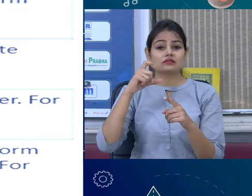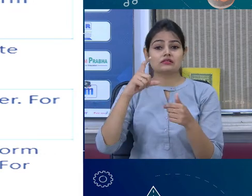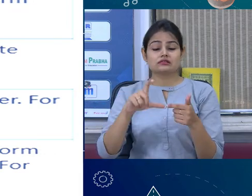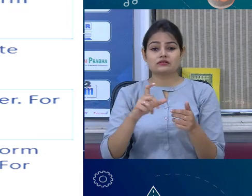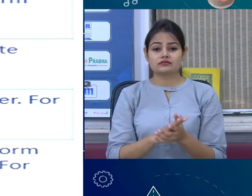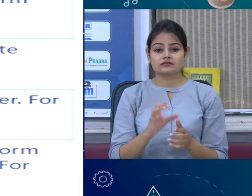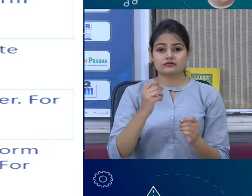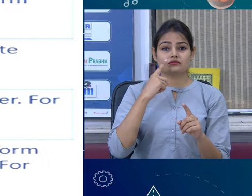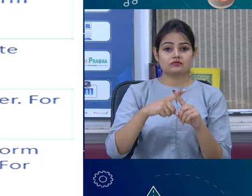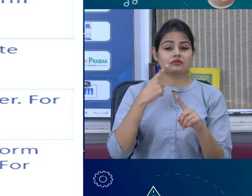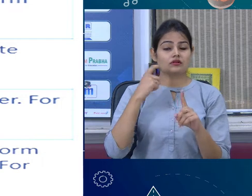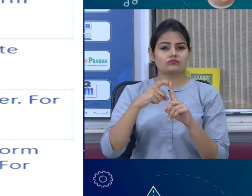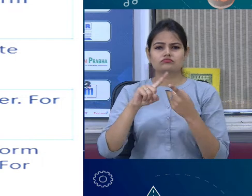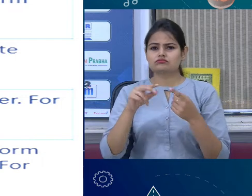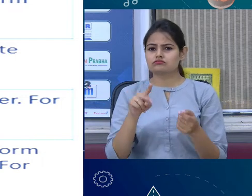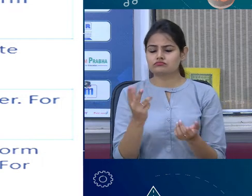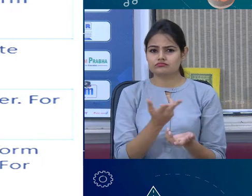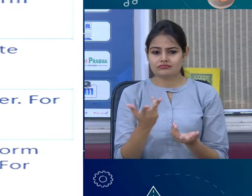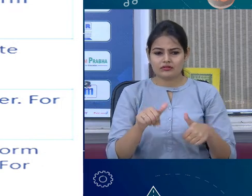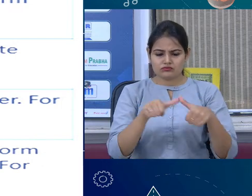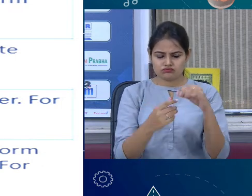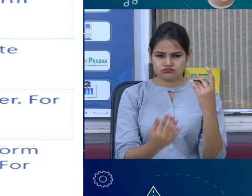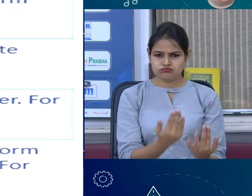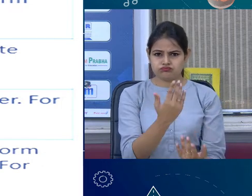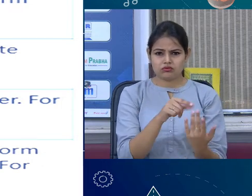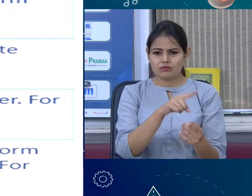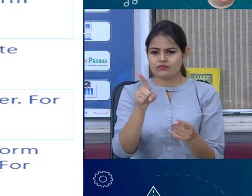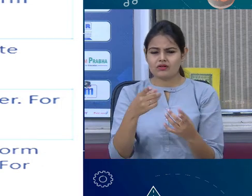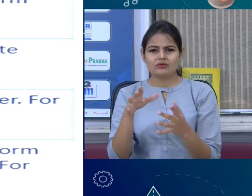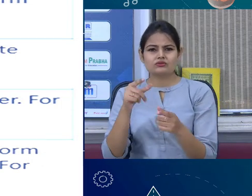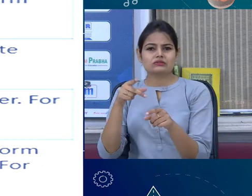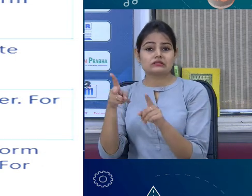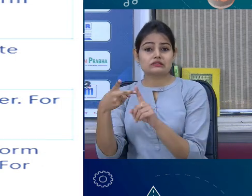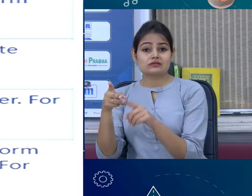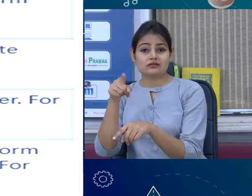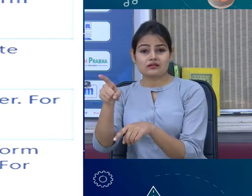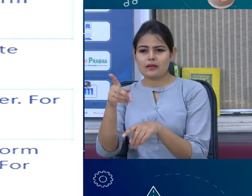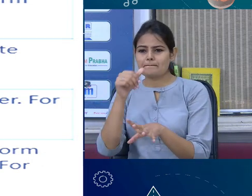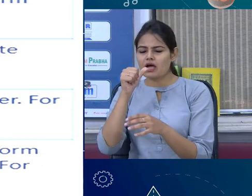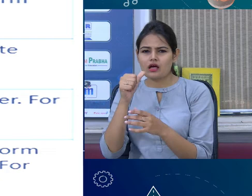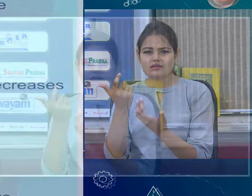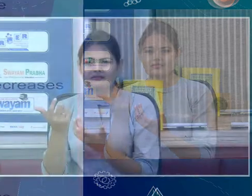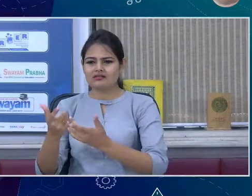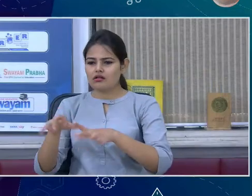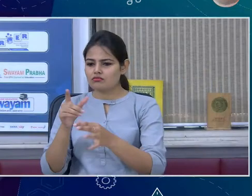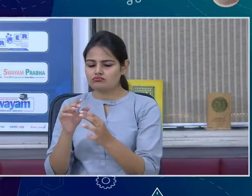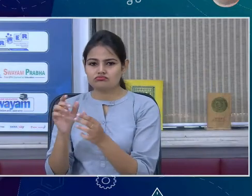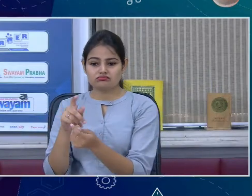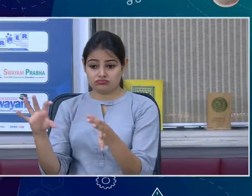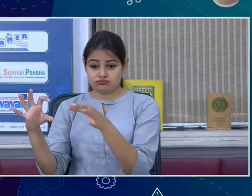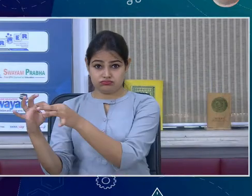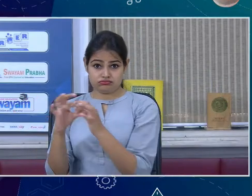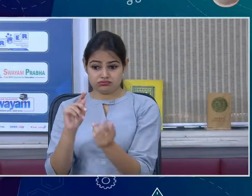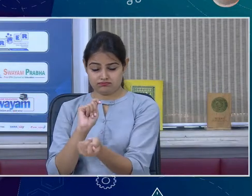react with acid, does not react with water, and the kind of bond that exists with chlorine is